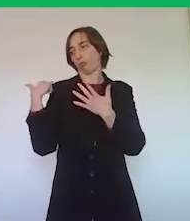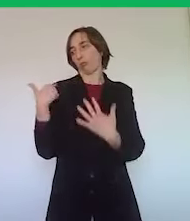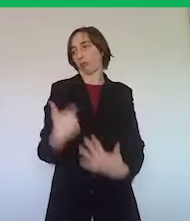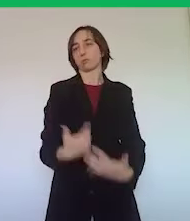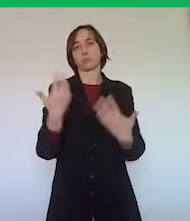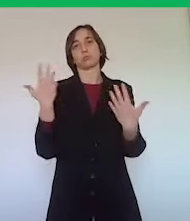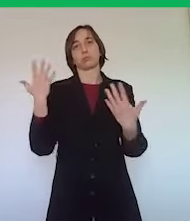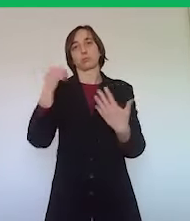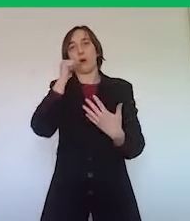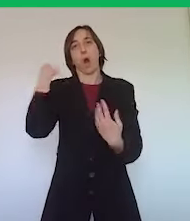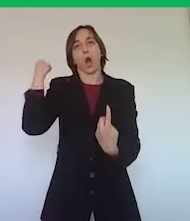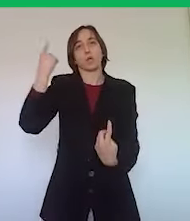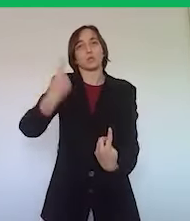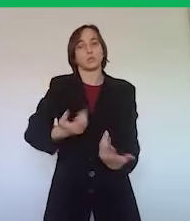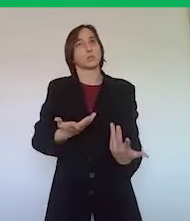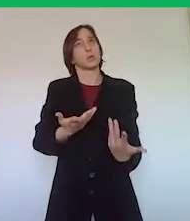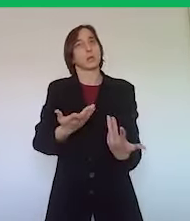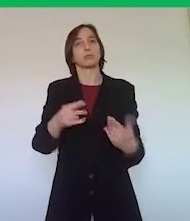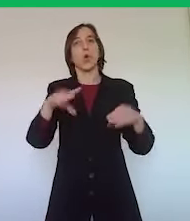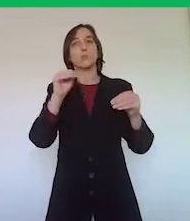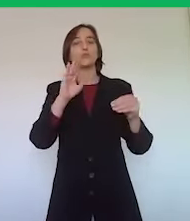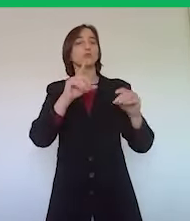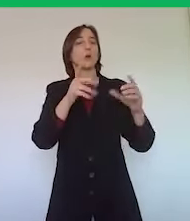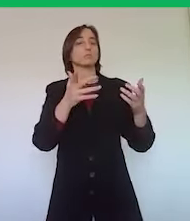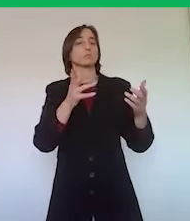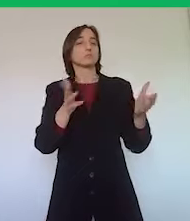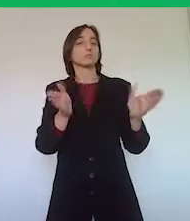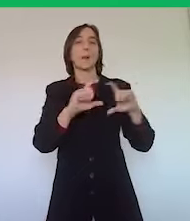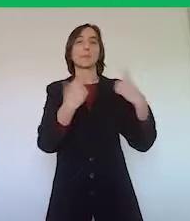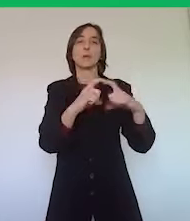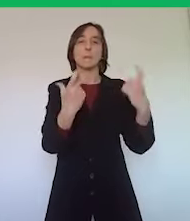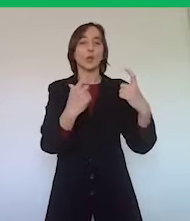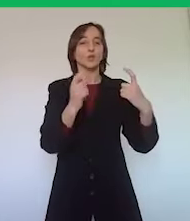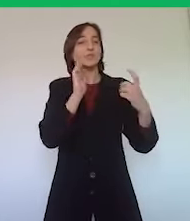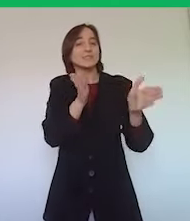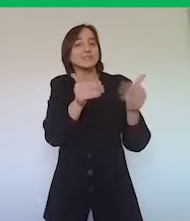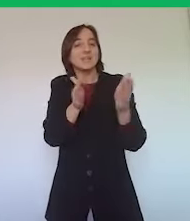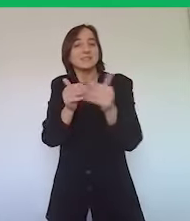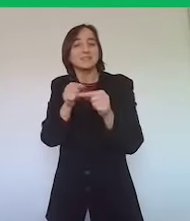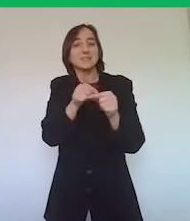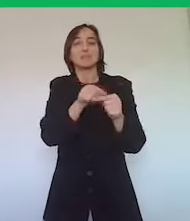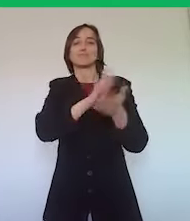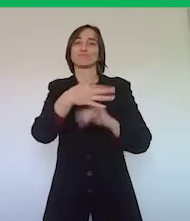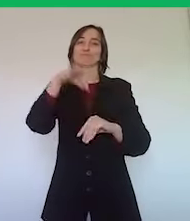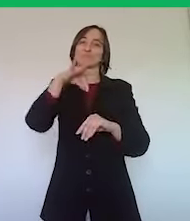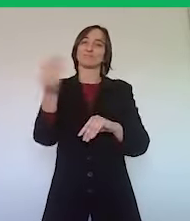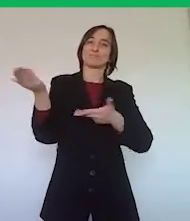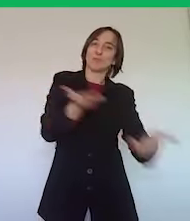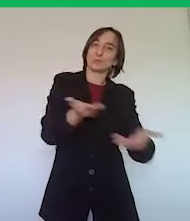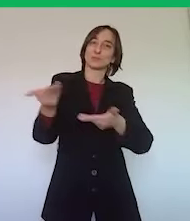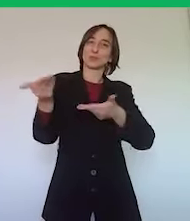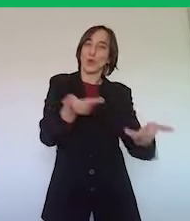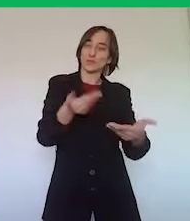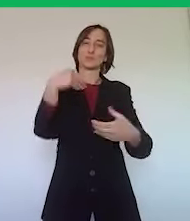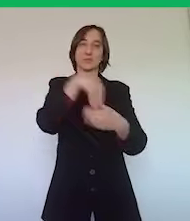carattere familiare di alcune stanze all'interno di appartamenti è dilagata ed è cresciuta molto anche nella nostra regione.